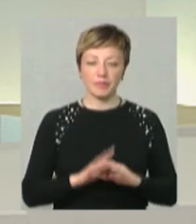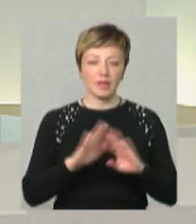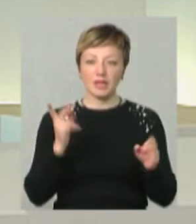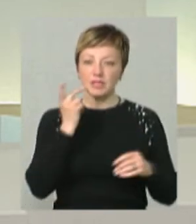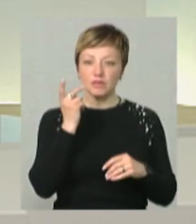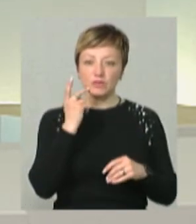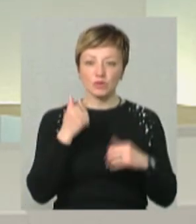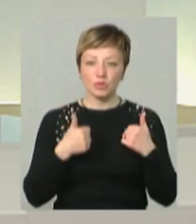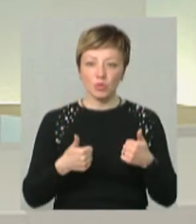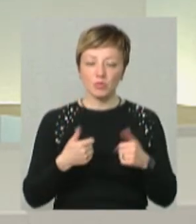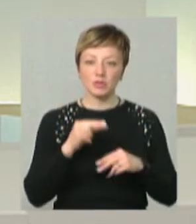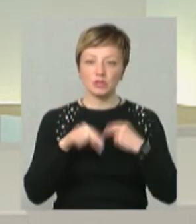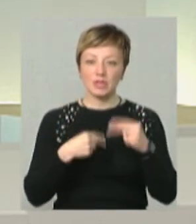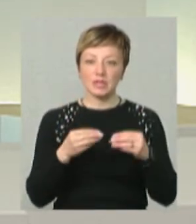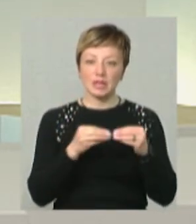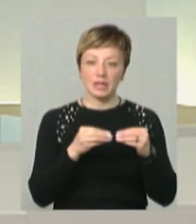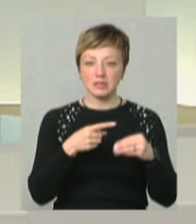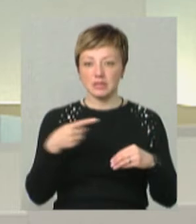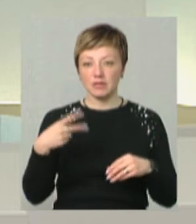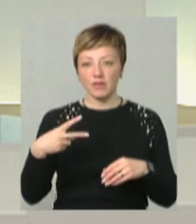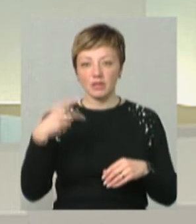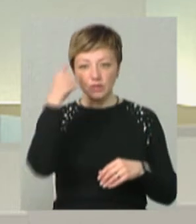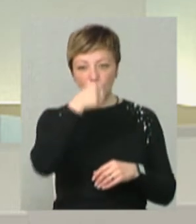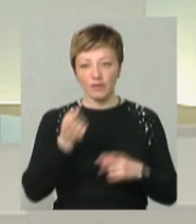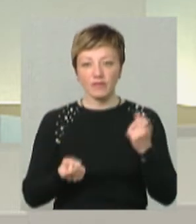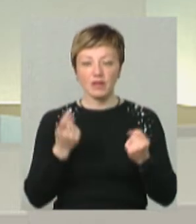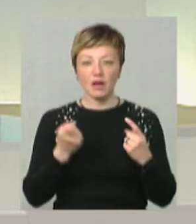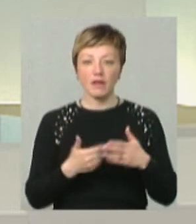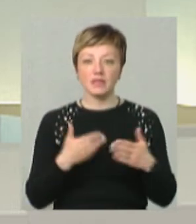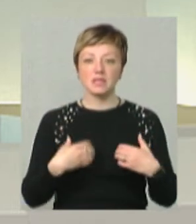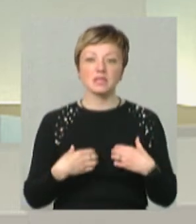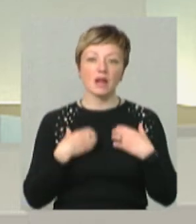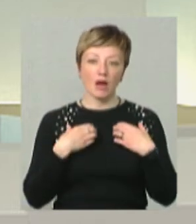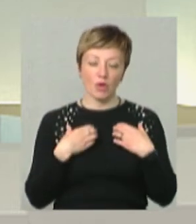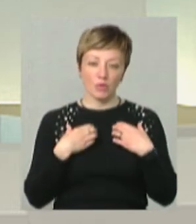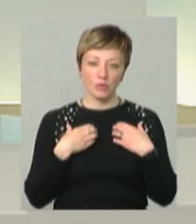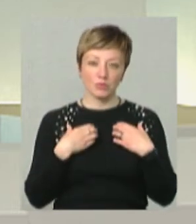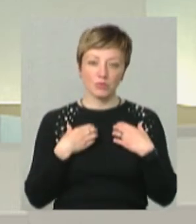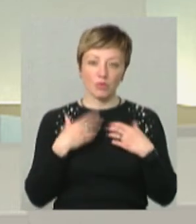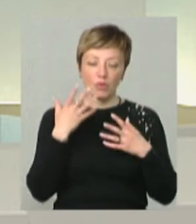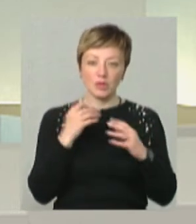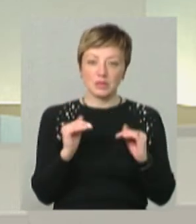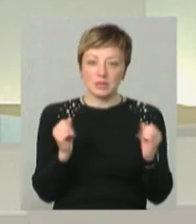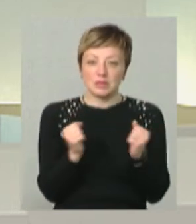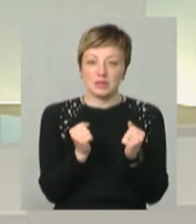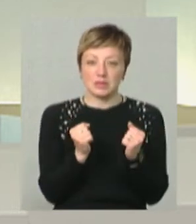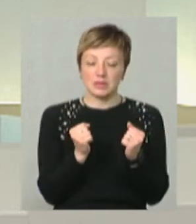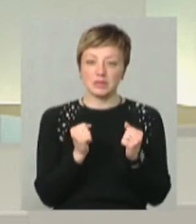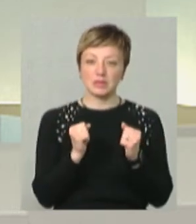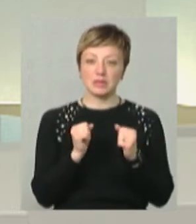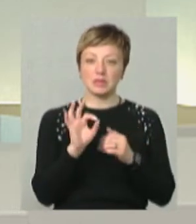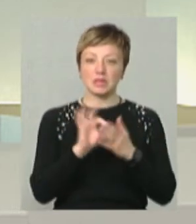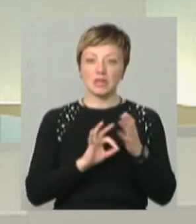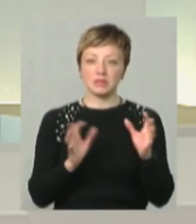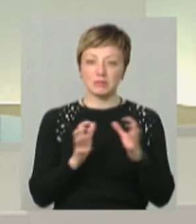доброякісні. Це десь через 10-20 років. Чому вони виникають? Від страху. Від страху, коли дитина стискується, і в неї